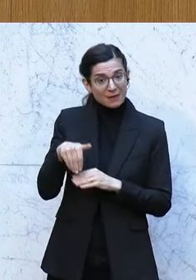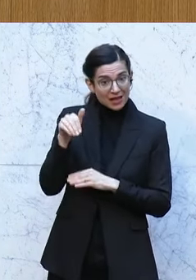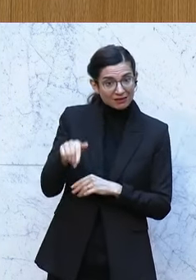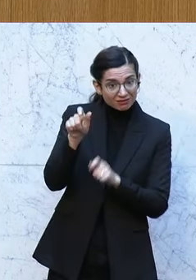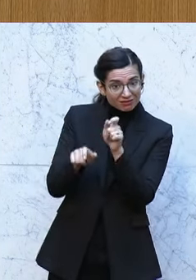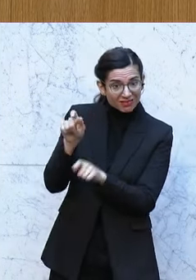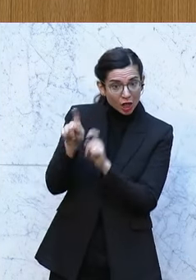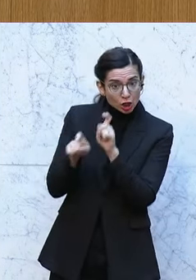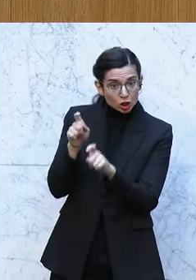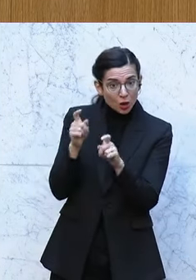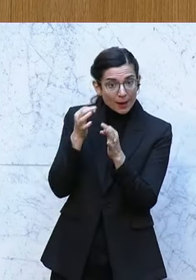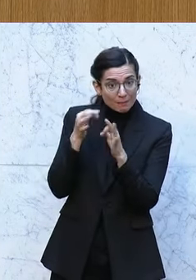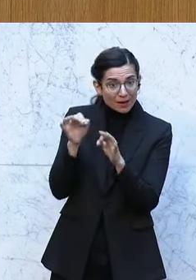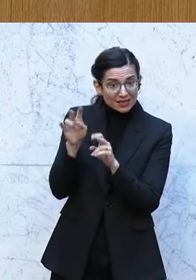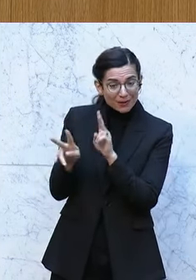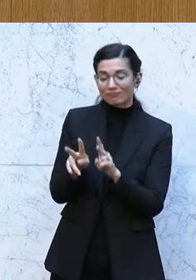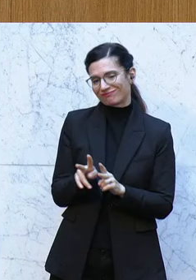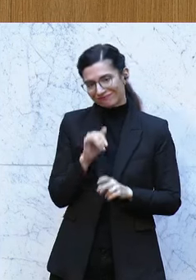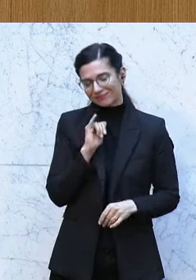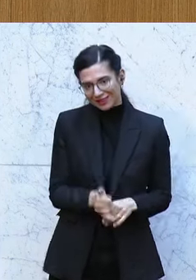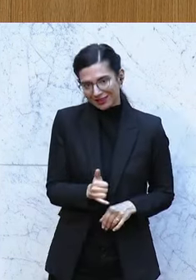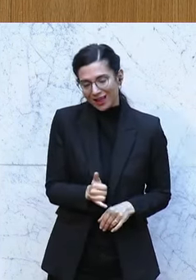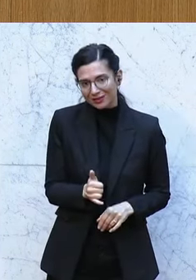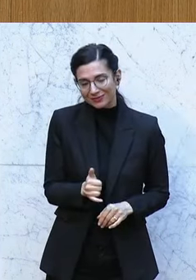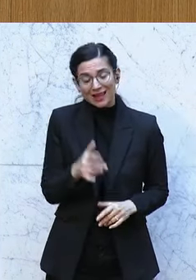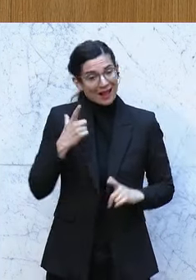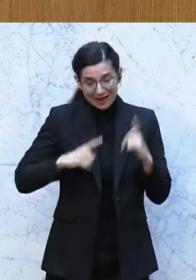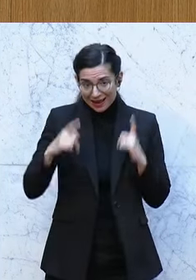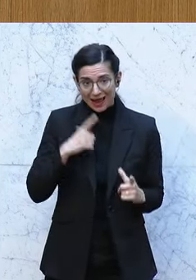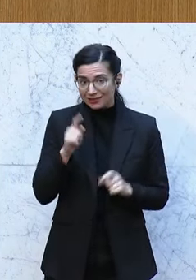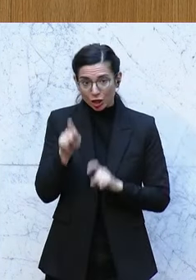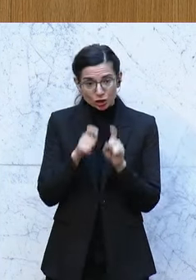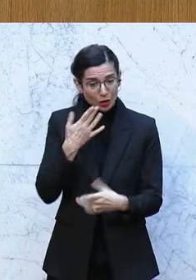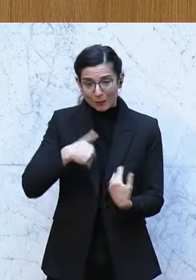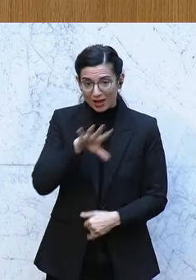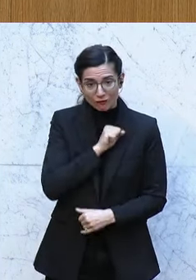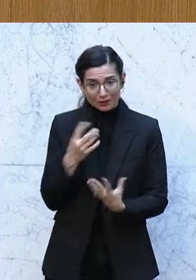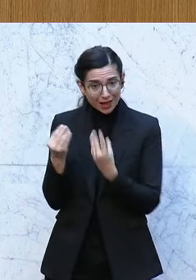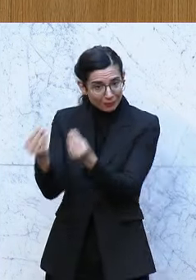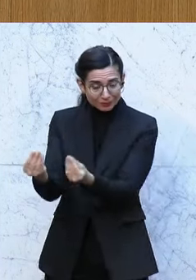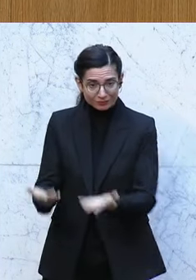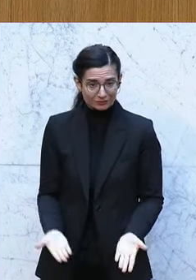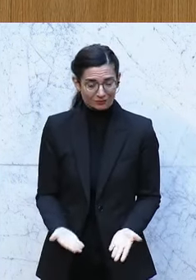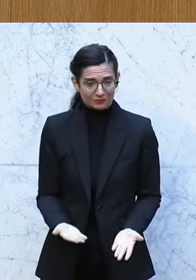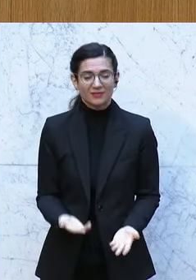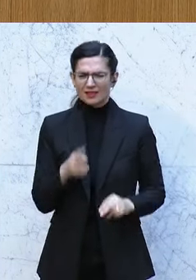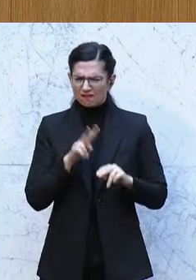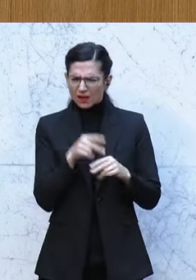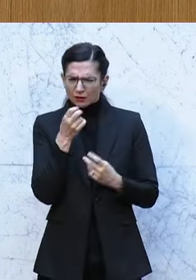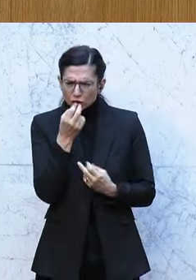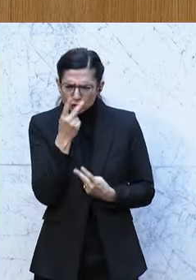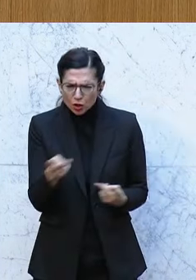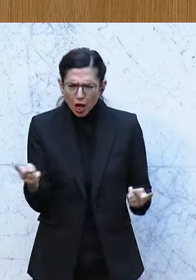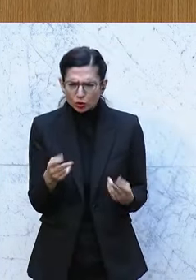steuerlich besser behandelt? Ja, sie werden leider steuerlich besser behandelt. Wenn wir uns ansehen,